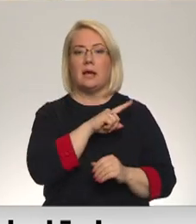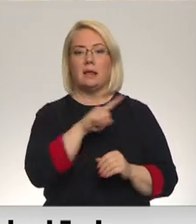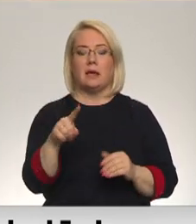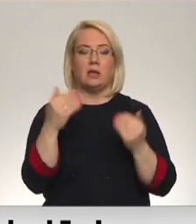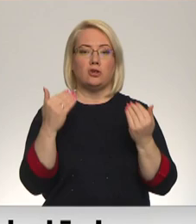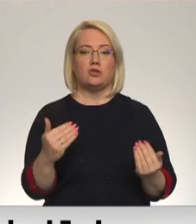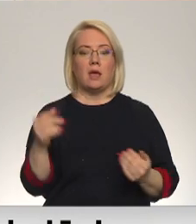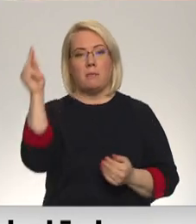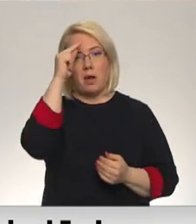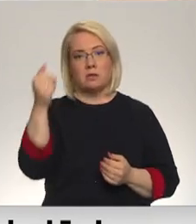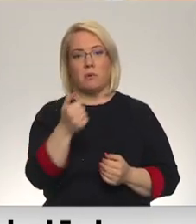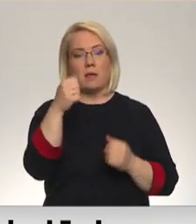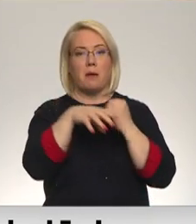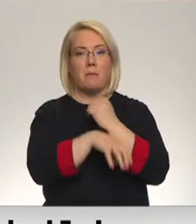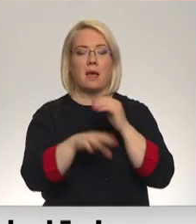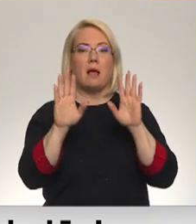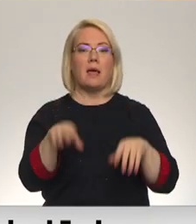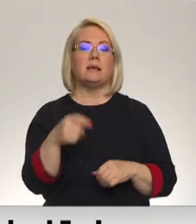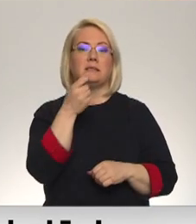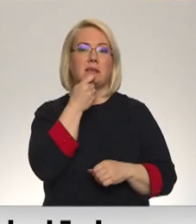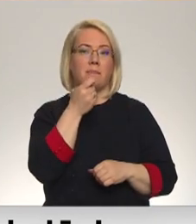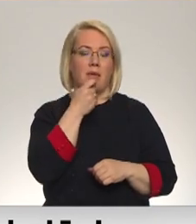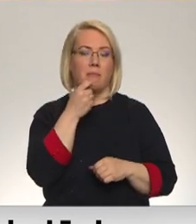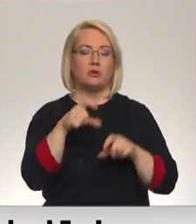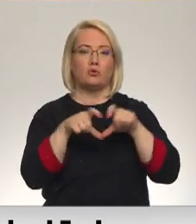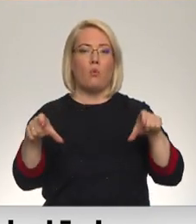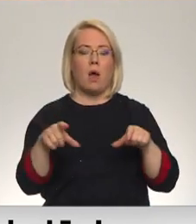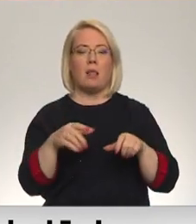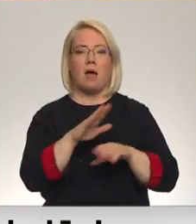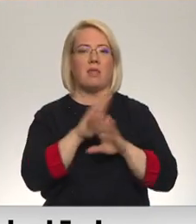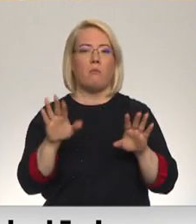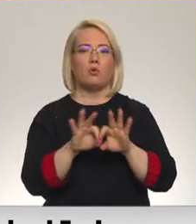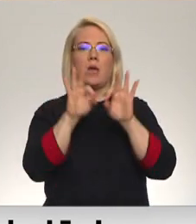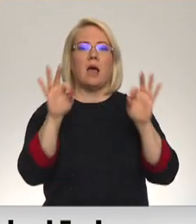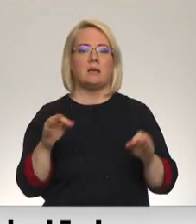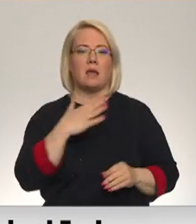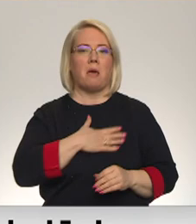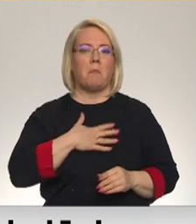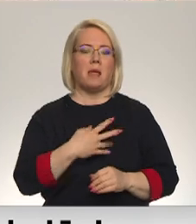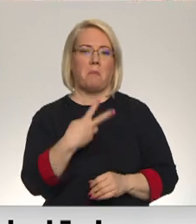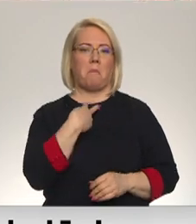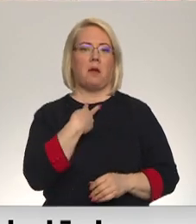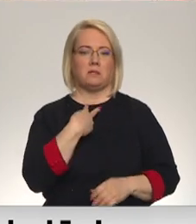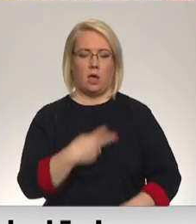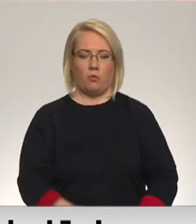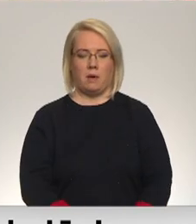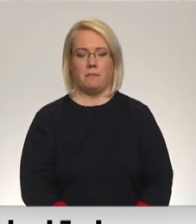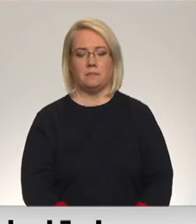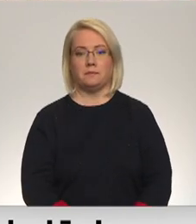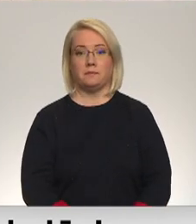mācību gada beigām, lai septembris skolās nesāktos ar nepatīkamiem pārsteigumiem. Vita Unstret, Ivans Milovs, Latvijas